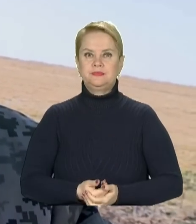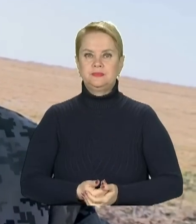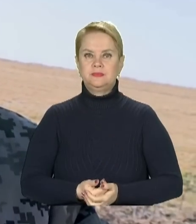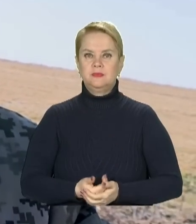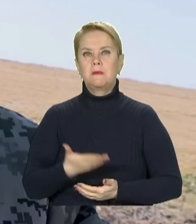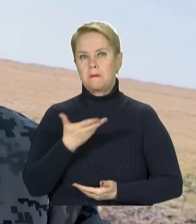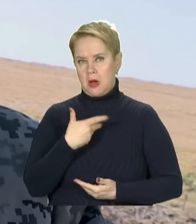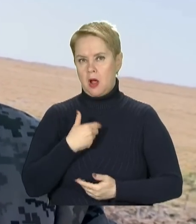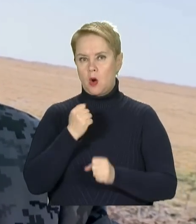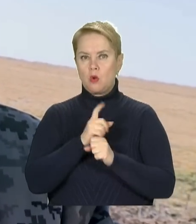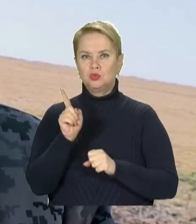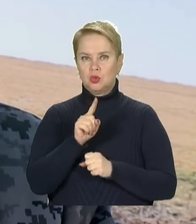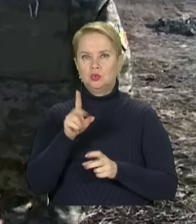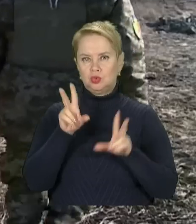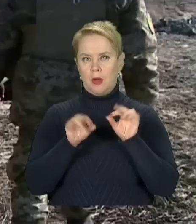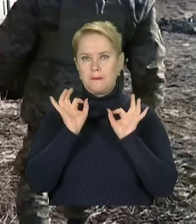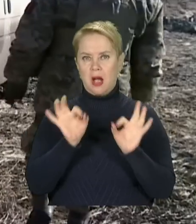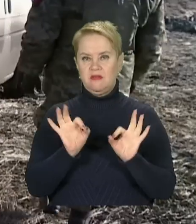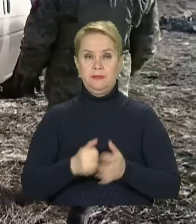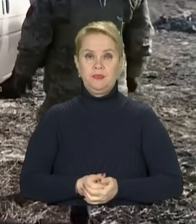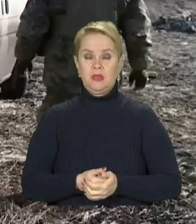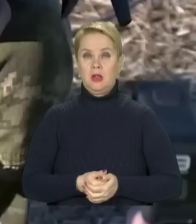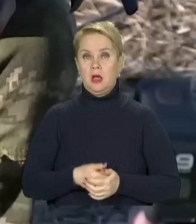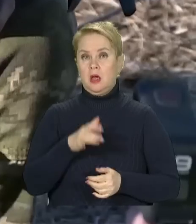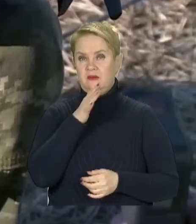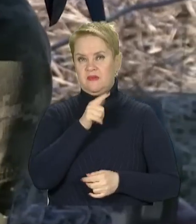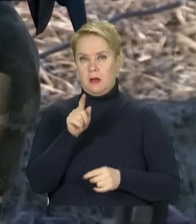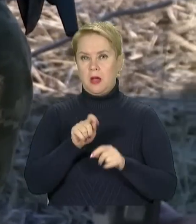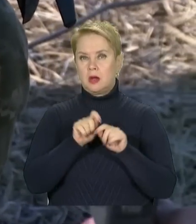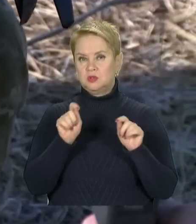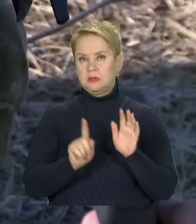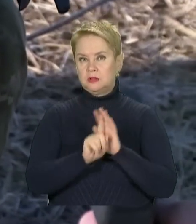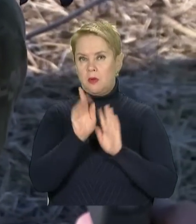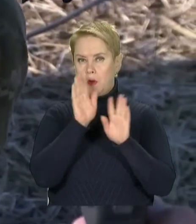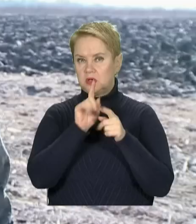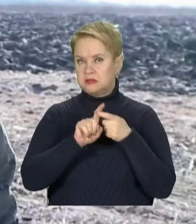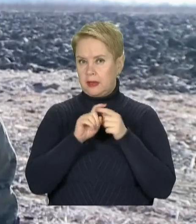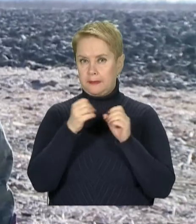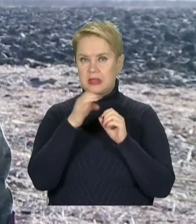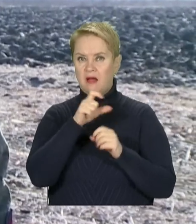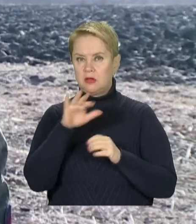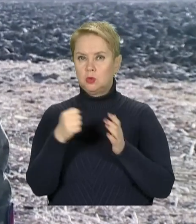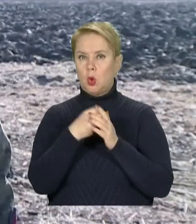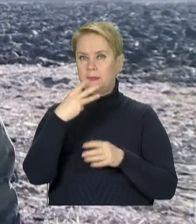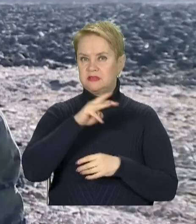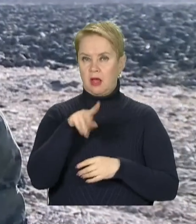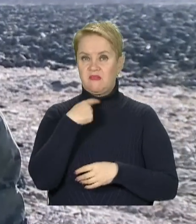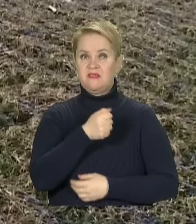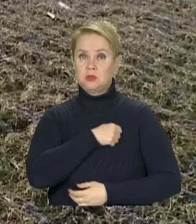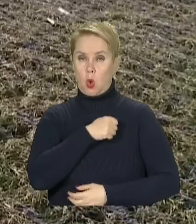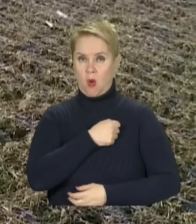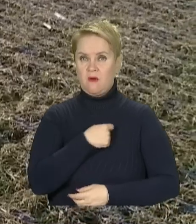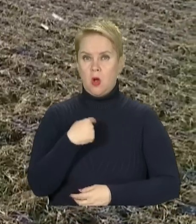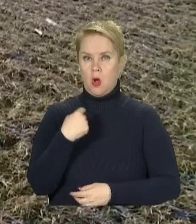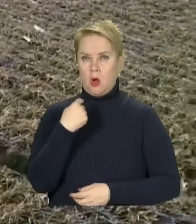Ми робимо те, що вважаємо правильним. Час розгортання також залежить від погоди. Від 15 хвилин до півгодини, кажуть військові.